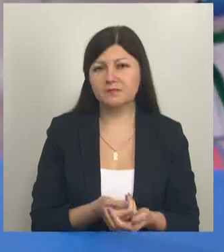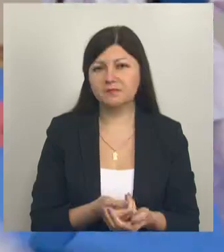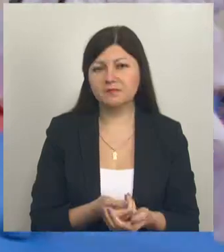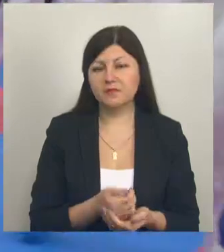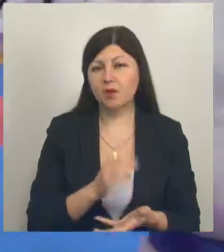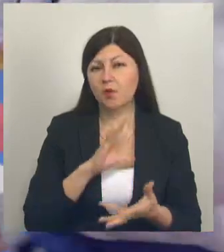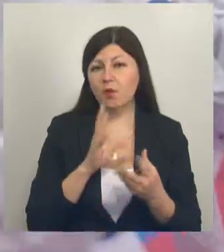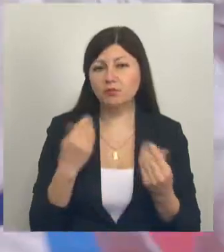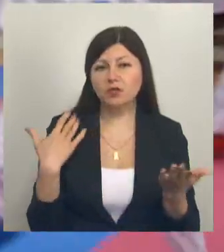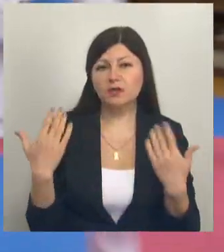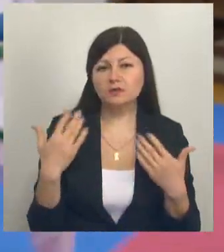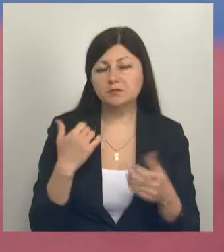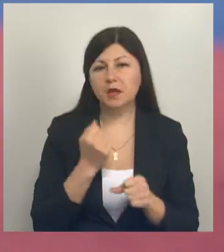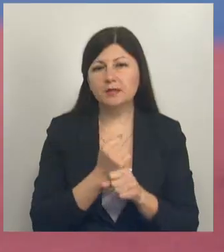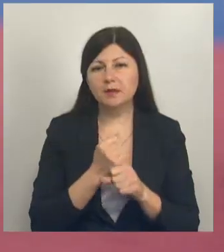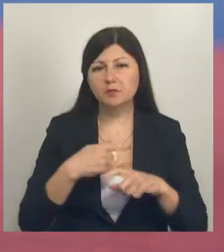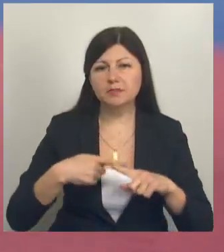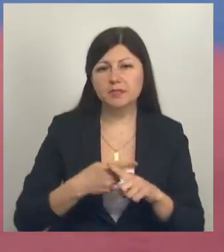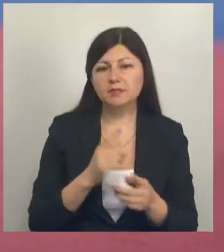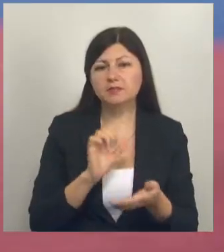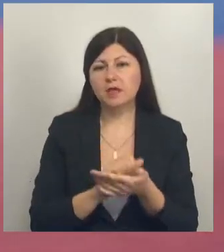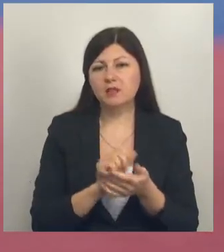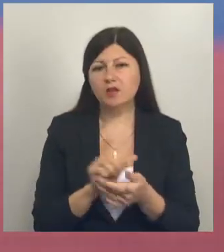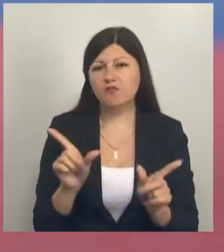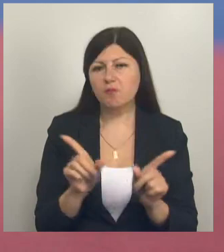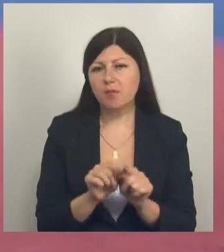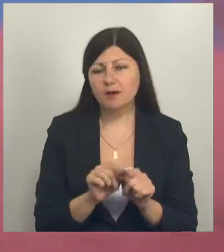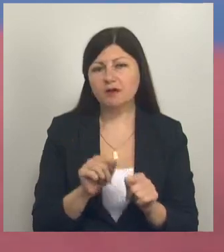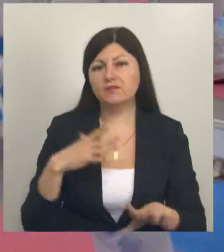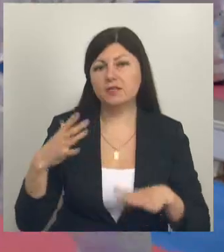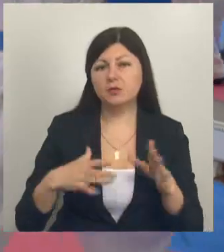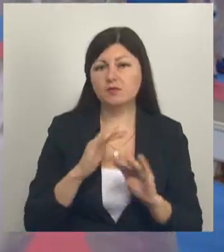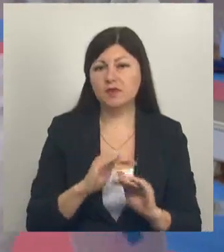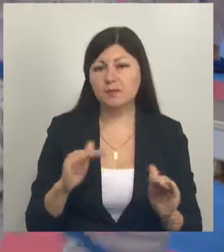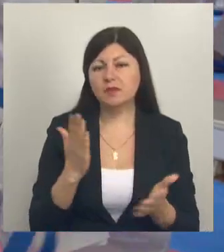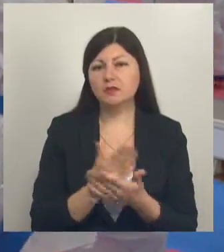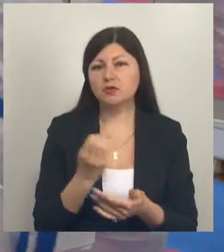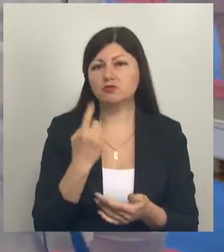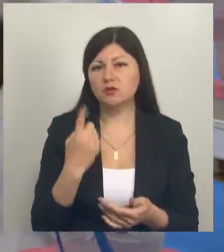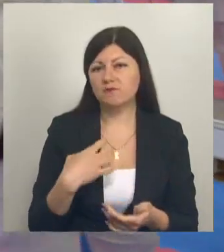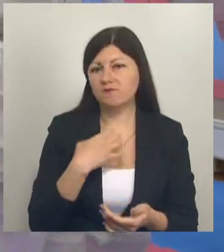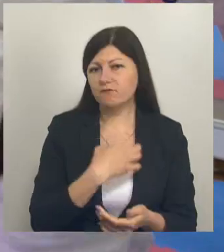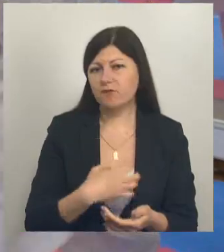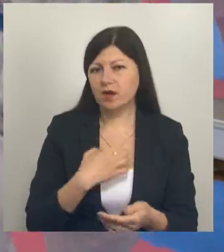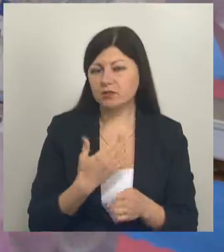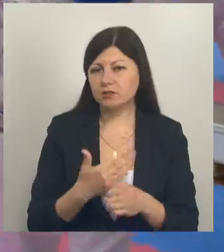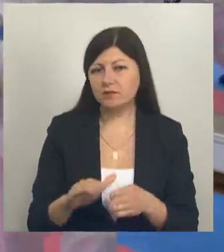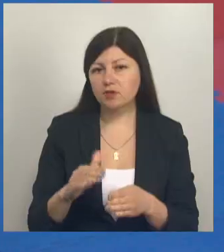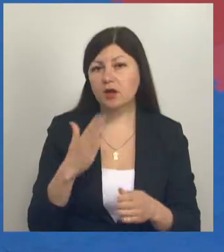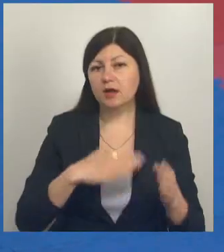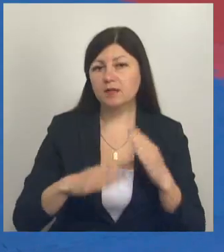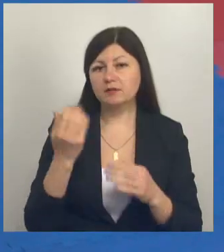Общая разминка, отработка техники, занятия в парах. В тренировках ребят есть еще одна важная составляющая. Каратэ –